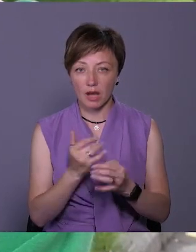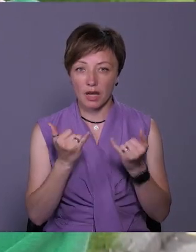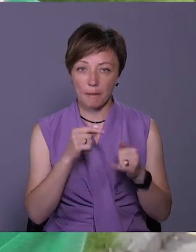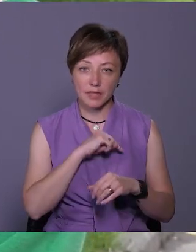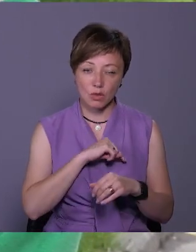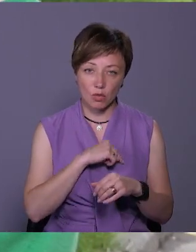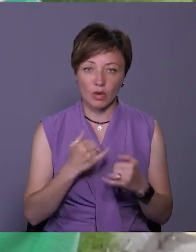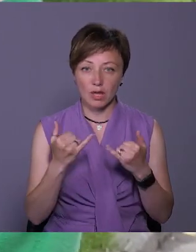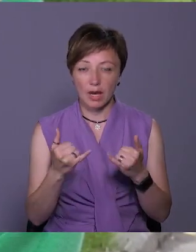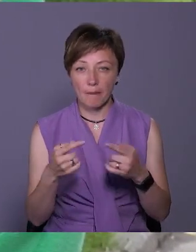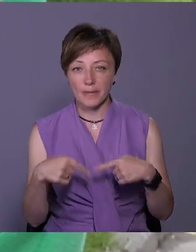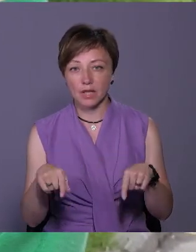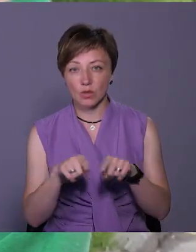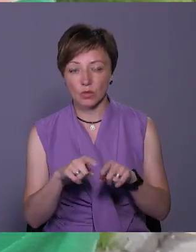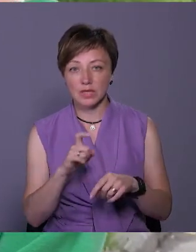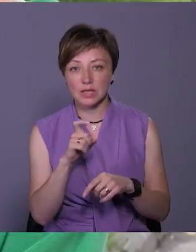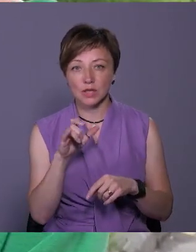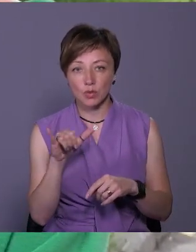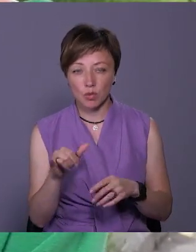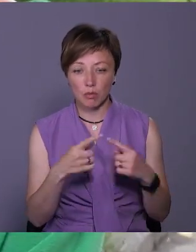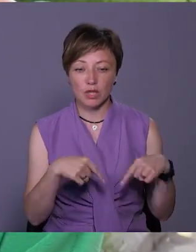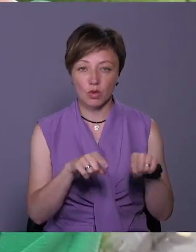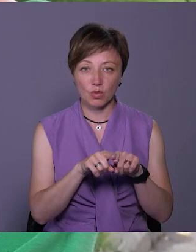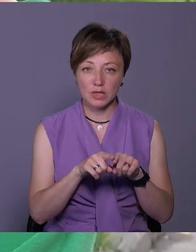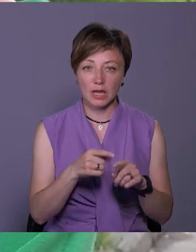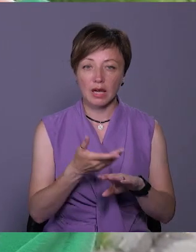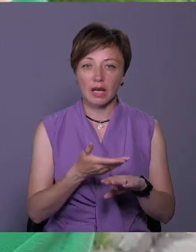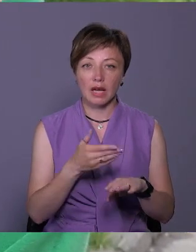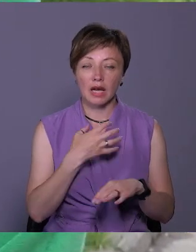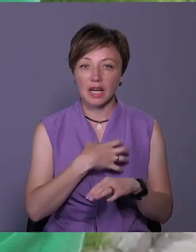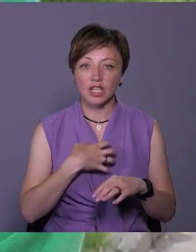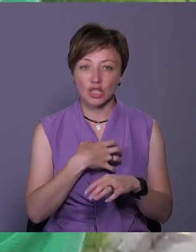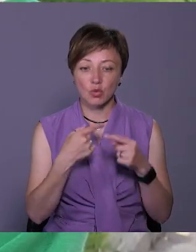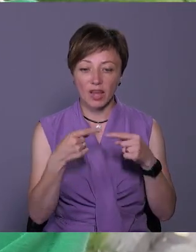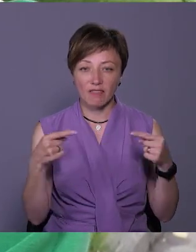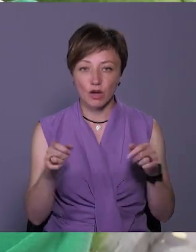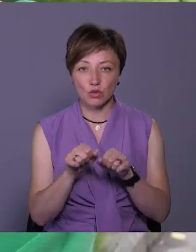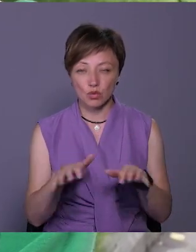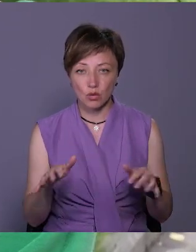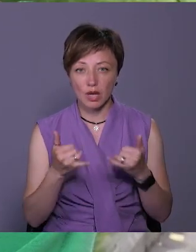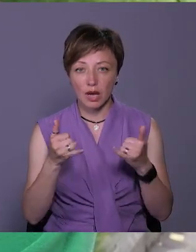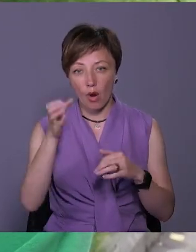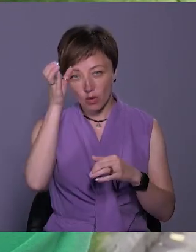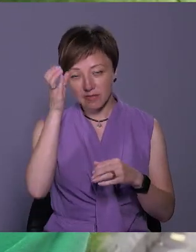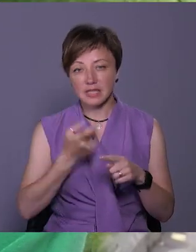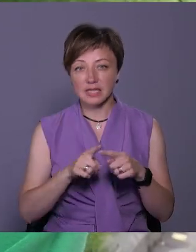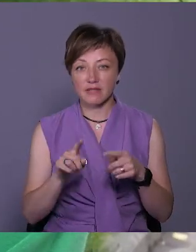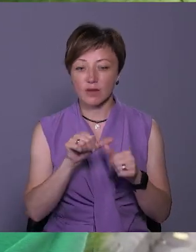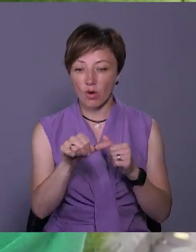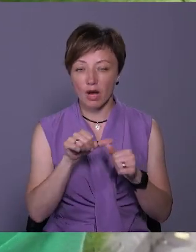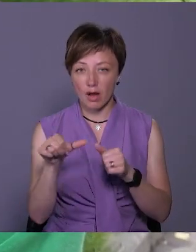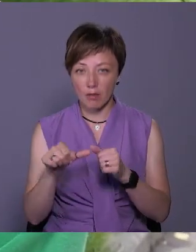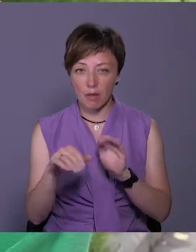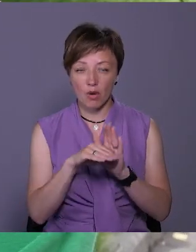психологів, як для підрозділів ЗСУ, як для підрозділів критичної інфраструктури, як для освіти. Це все окремі